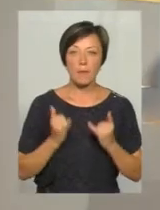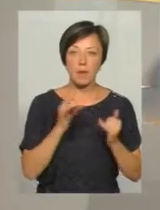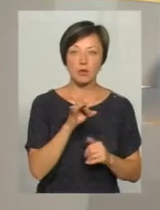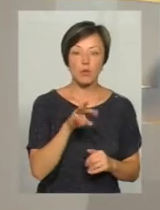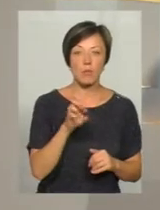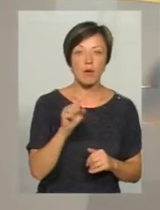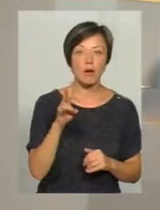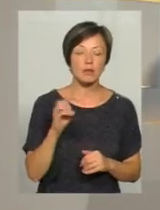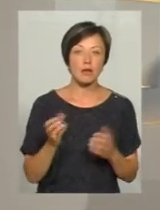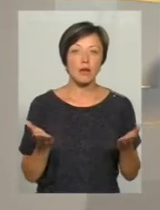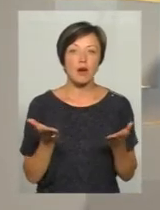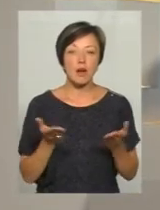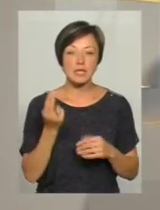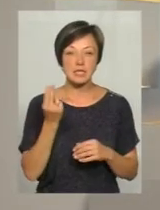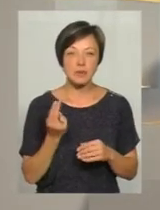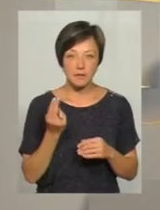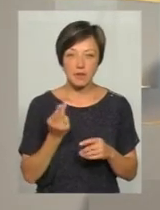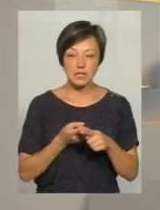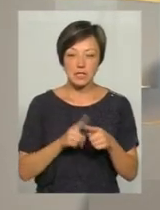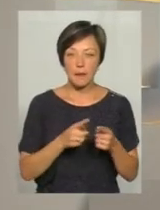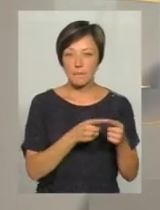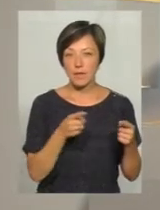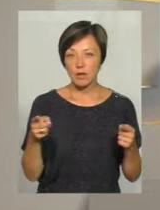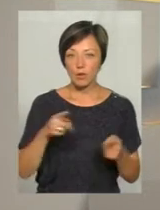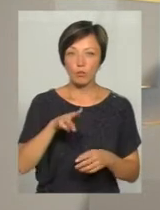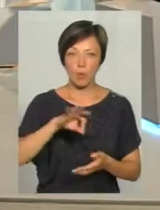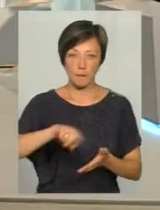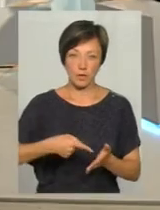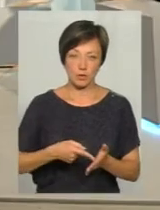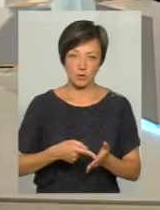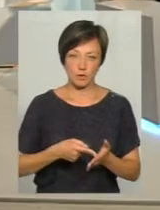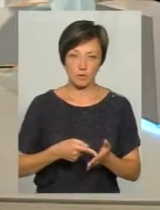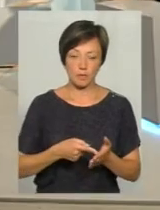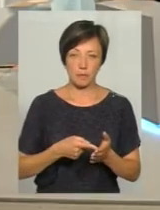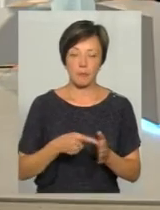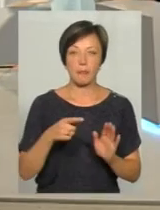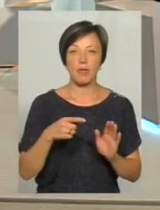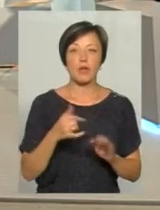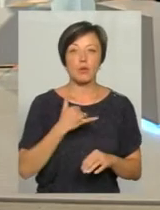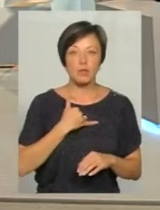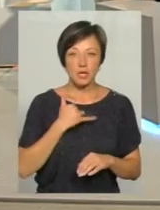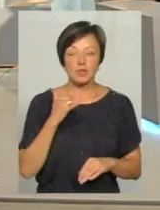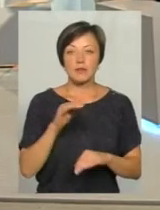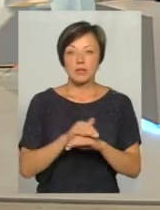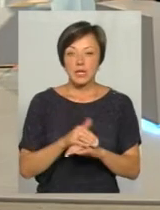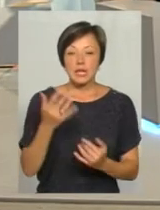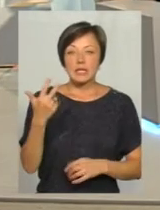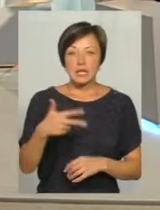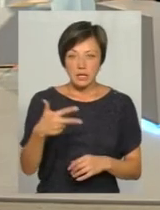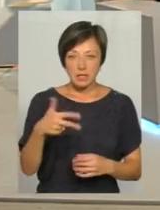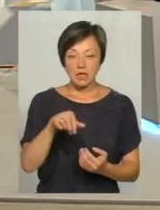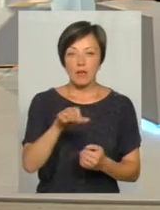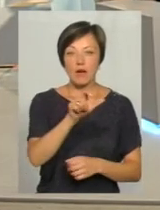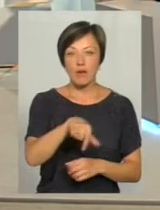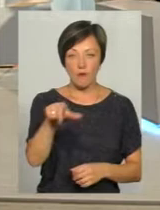а яка цифра за цей період по місту? У нас було зафіксовано 30 водіїв, які керували з ознаками